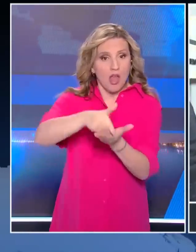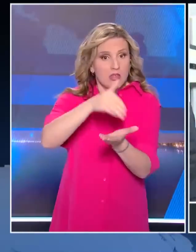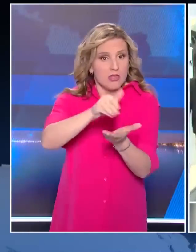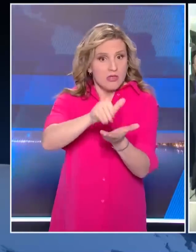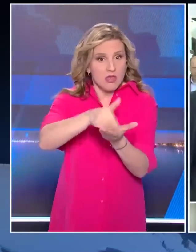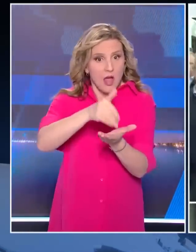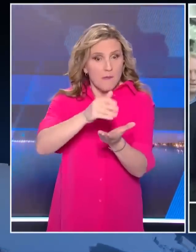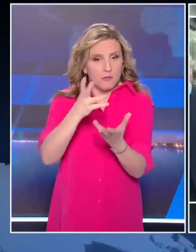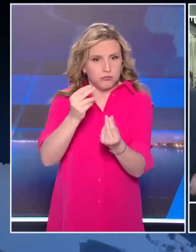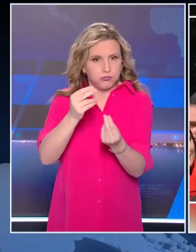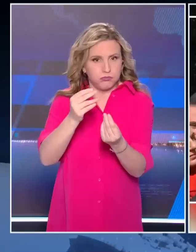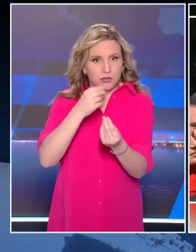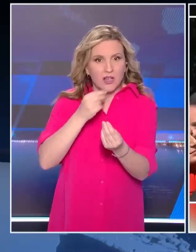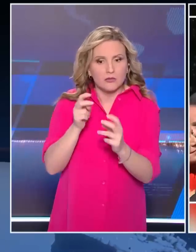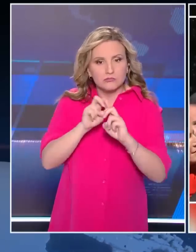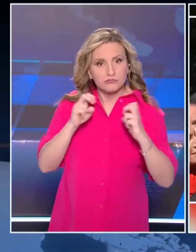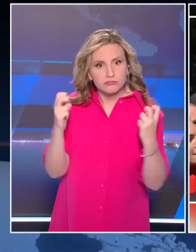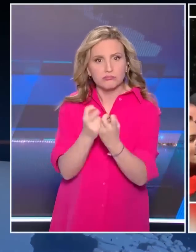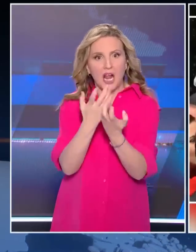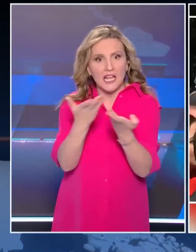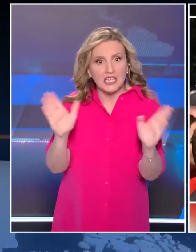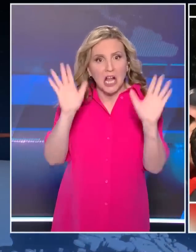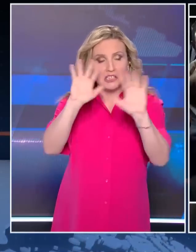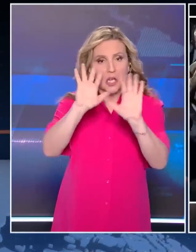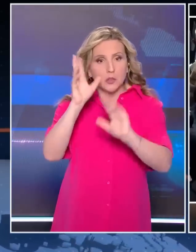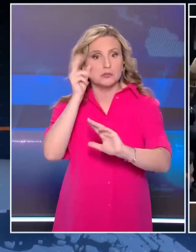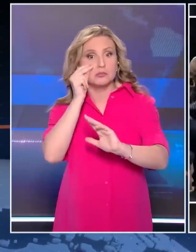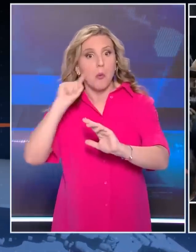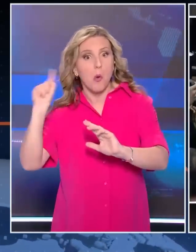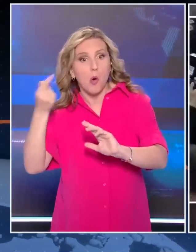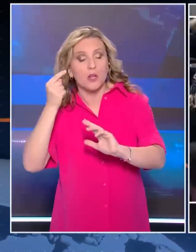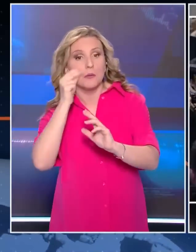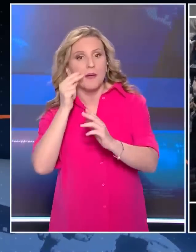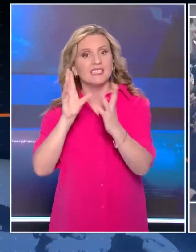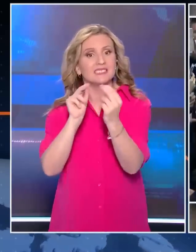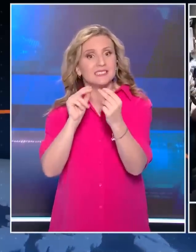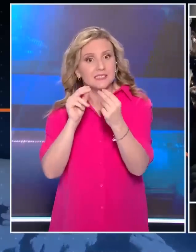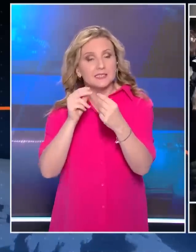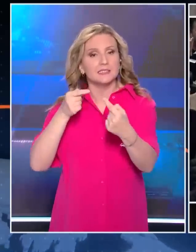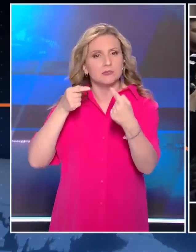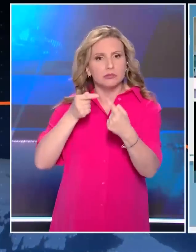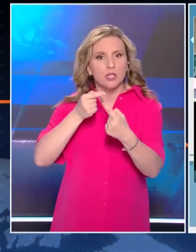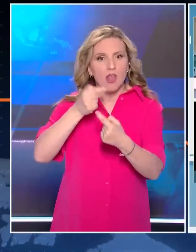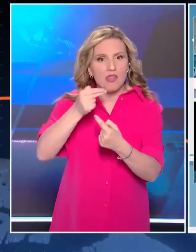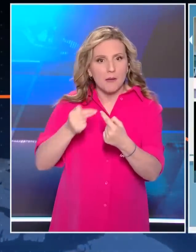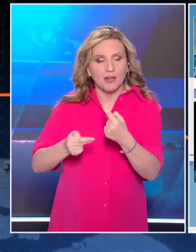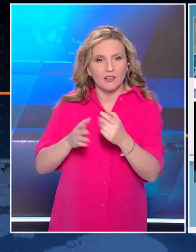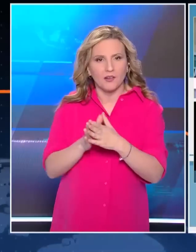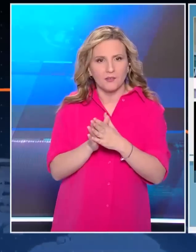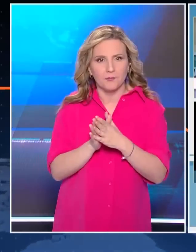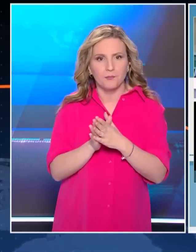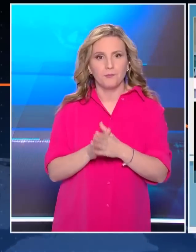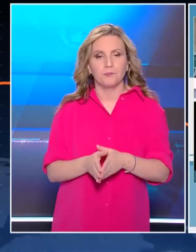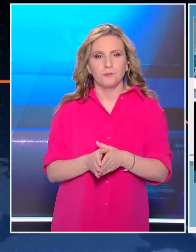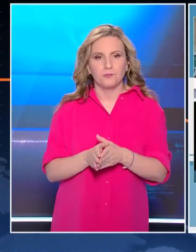Λιβάνι να κάτσει, καλή ώρα, ανοιχτά, να μας παρακολουθεί όλος ο ελληνικός λαός σε μια ανοιχτή τηλεοπτική αντιπαράθεση. Φωτιές άναψε την